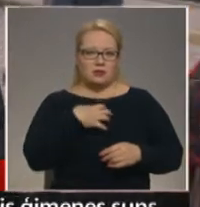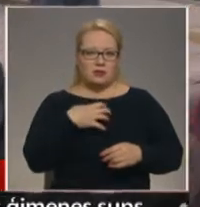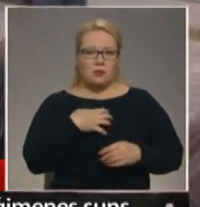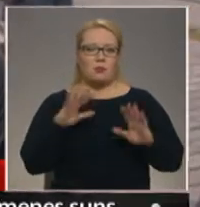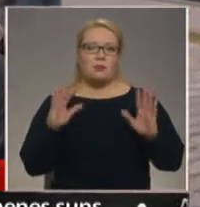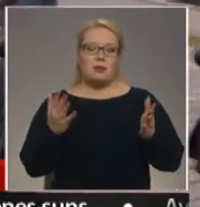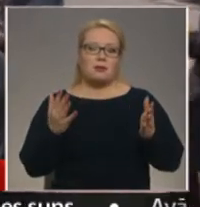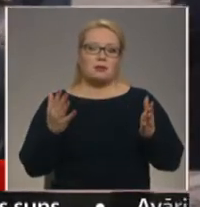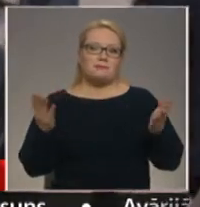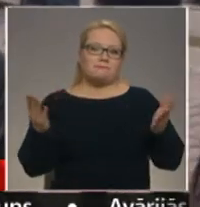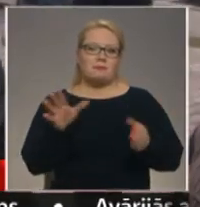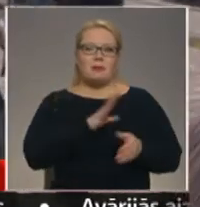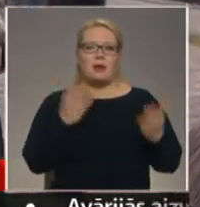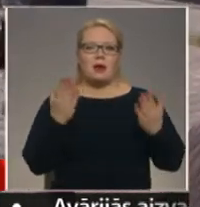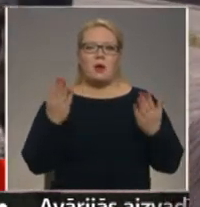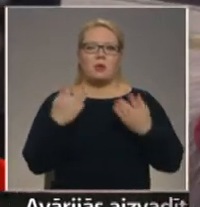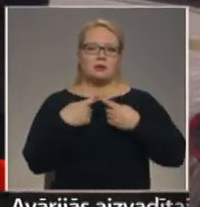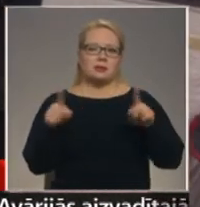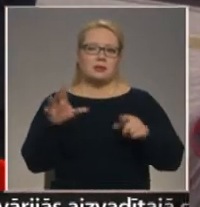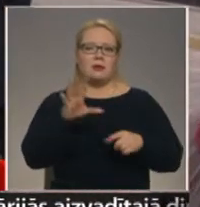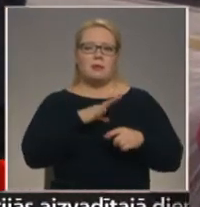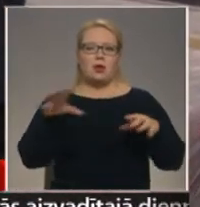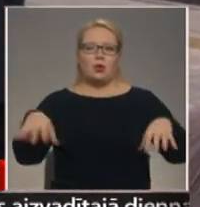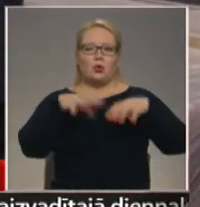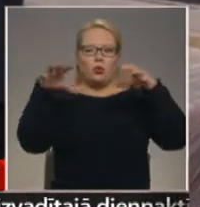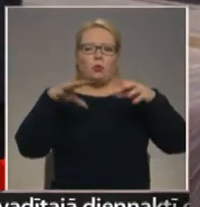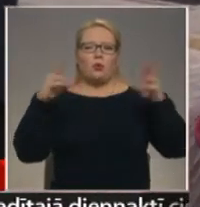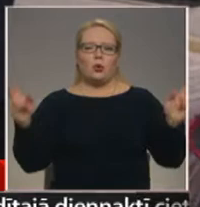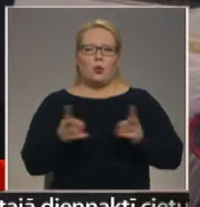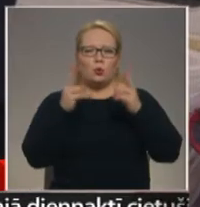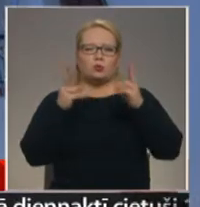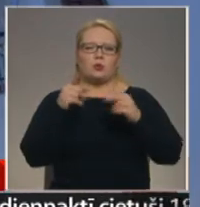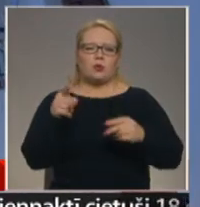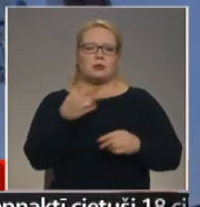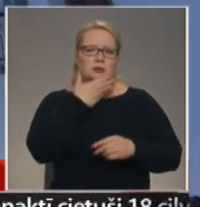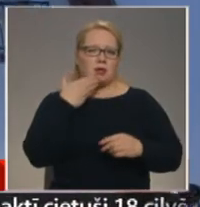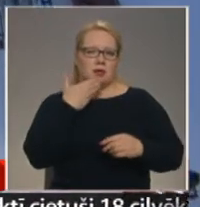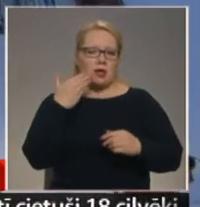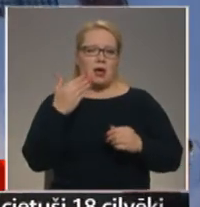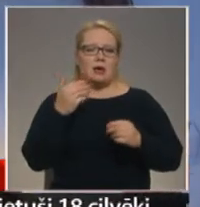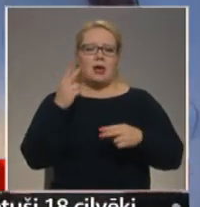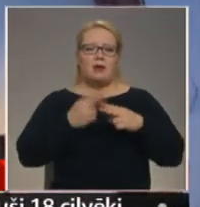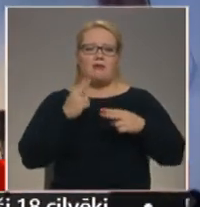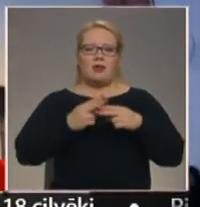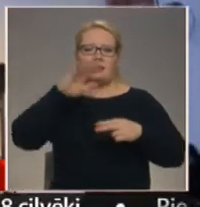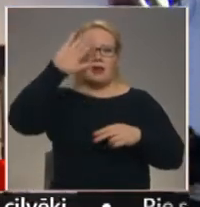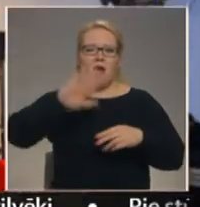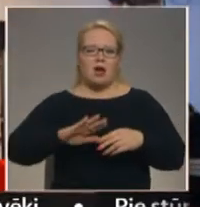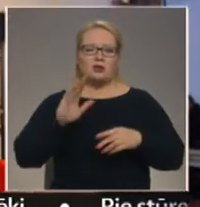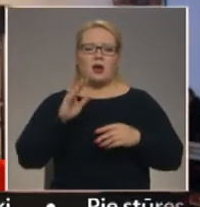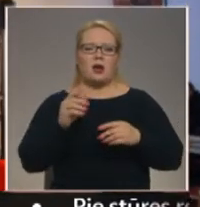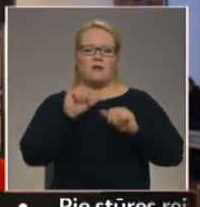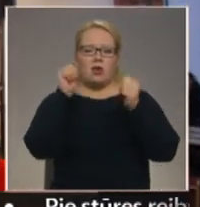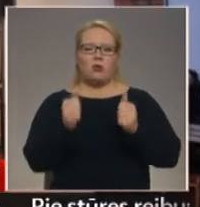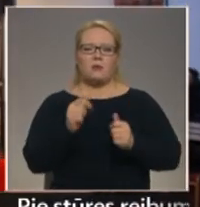bija arī kaut kas cits. Bija tā dūma uguns, kur man liekas, ka tas sildīja. Vitrāžu tapusi par tautas saziedotiem